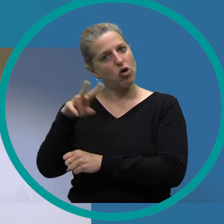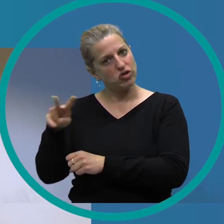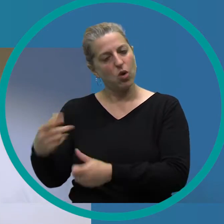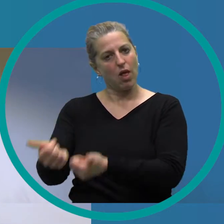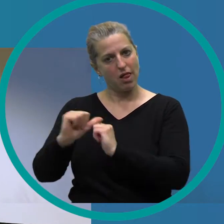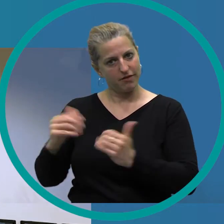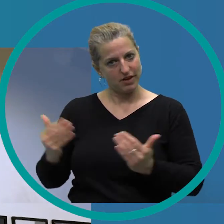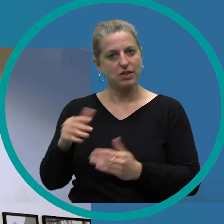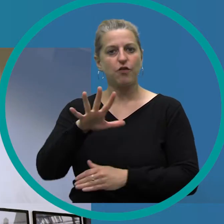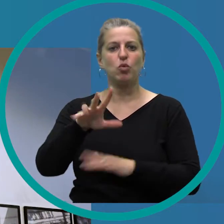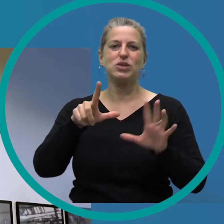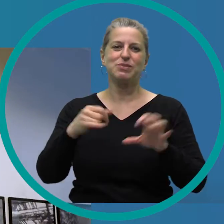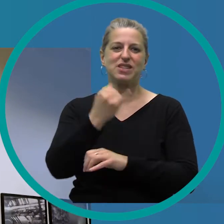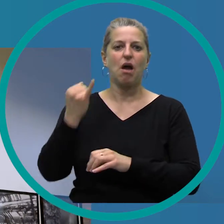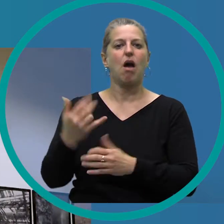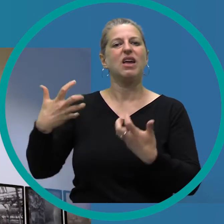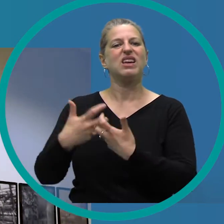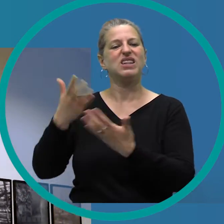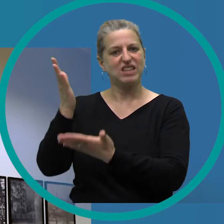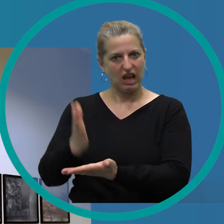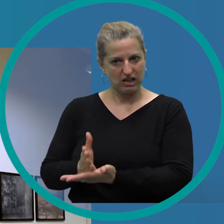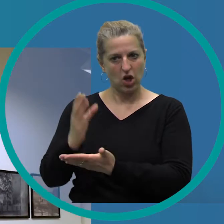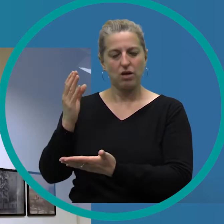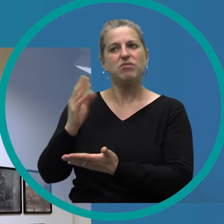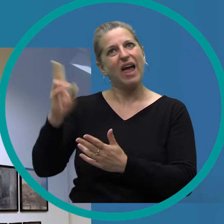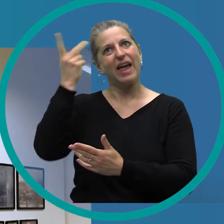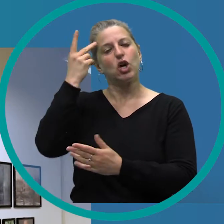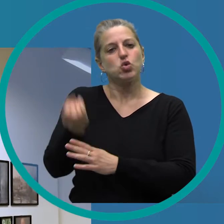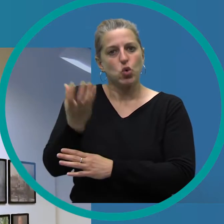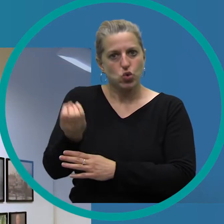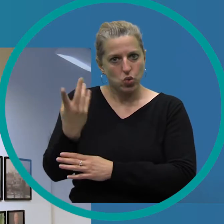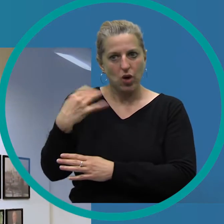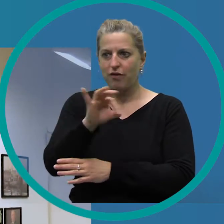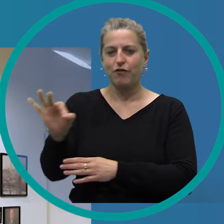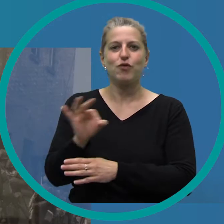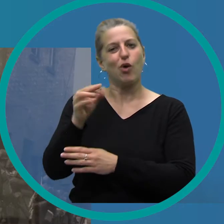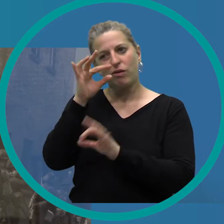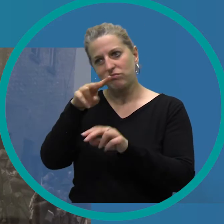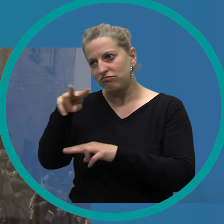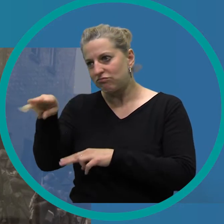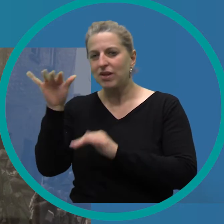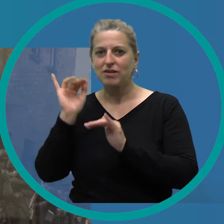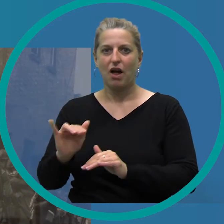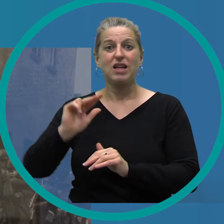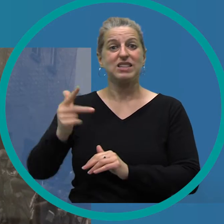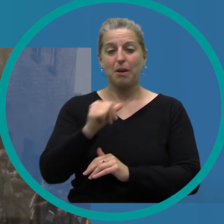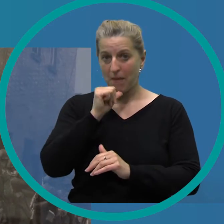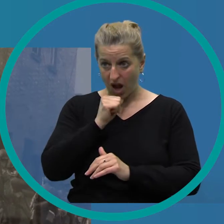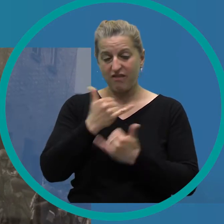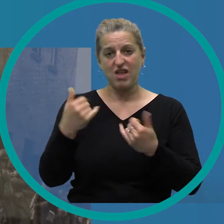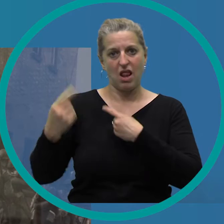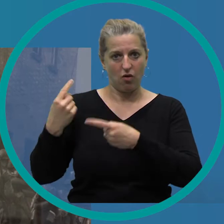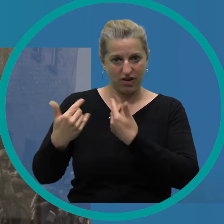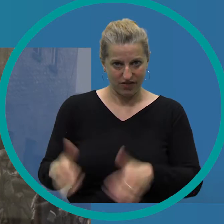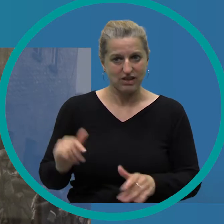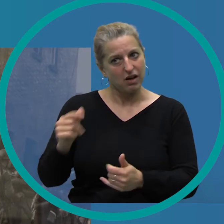75 Jahre Kriegsende Erinnerungskultur in Oldenburg im Stadtmuseum jeden, der zumindest eine Vorstellung vom 3. Mai in